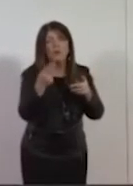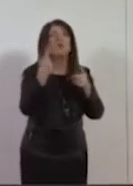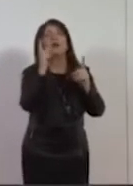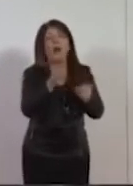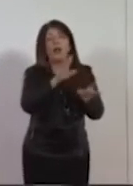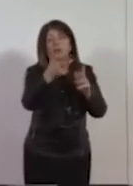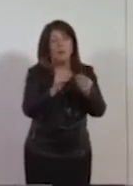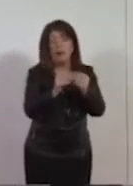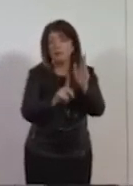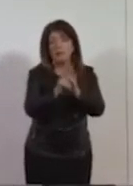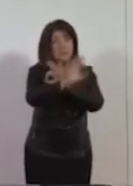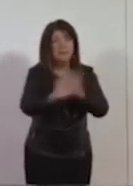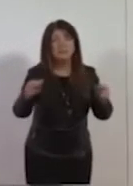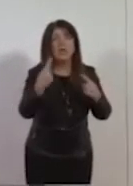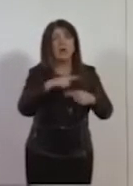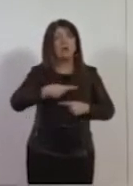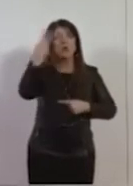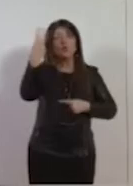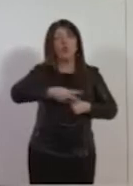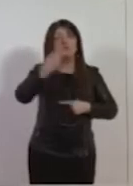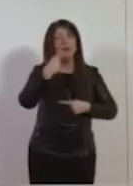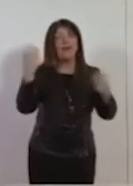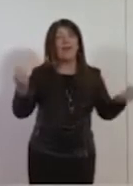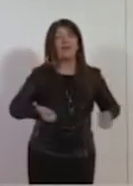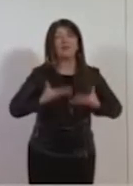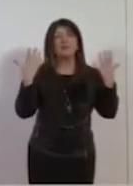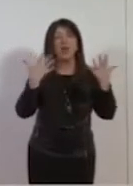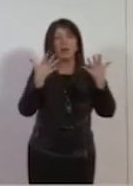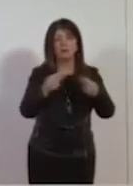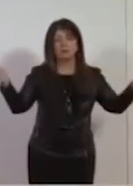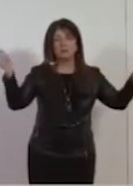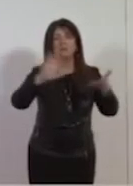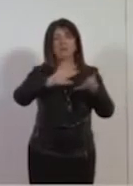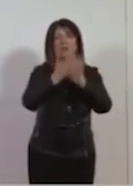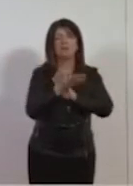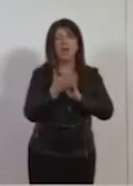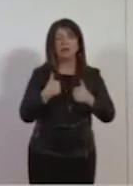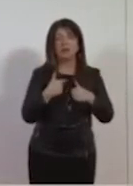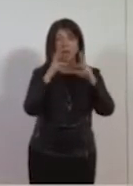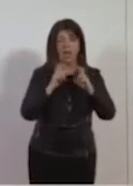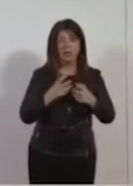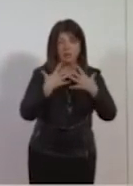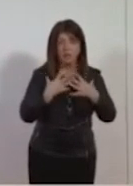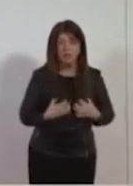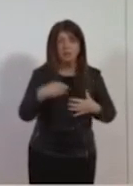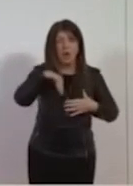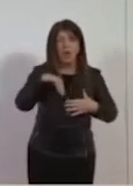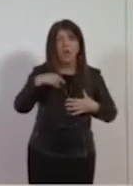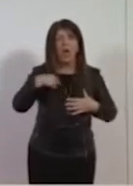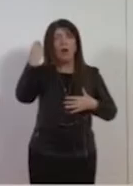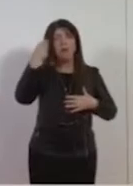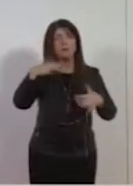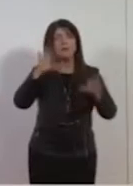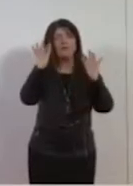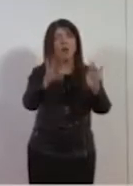tuoi due giorni di entusiasmo sono già finiti e la depressione che ti dà il fatto di aver pensato di aver raggiunto un obiettivo,